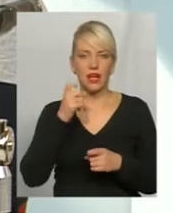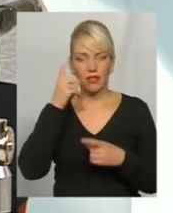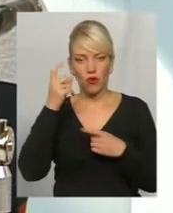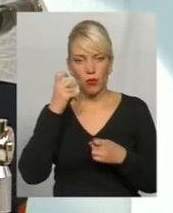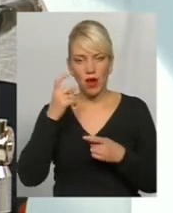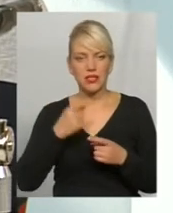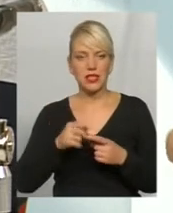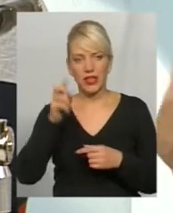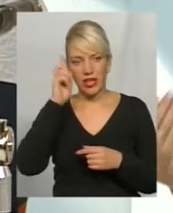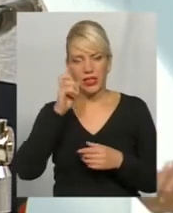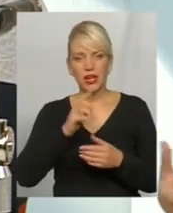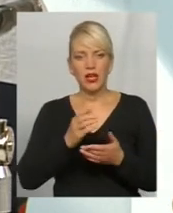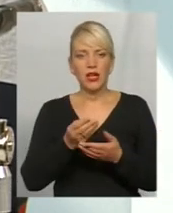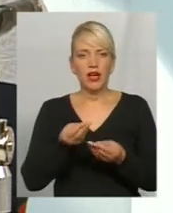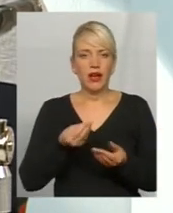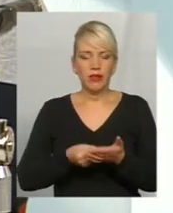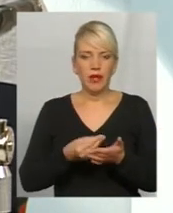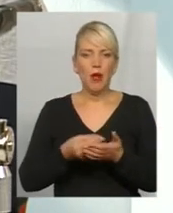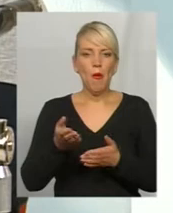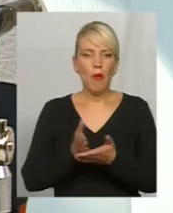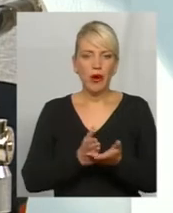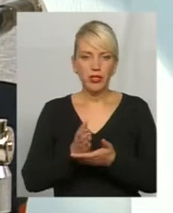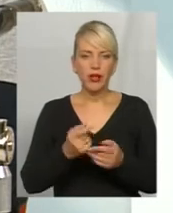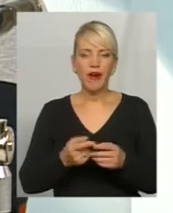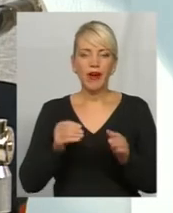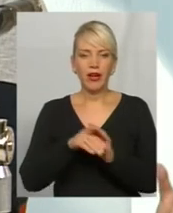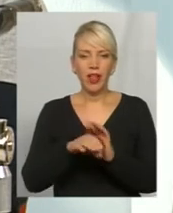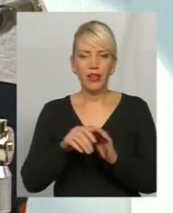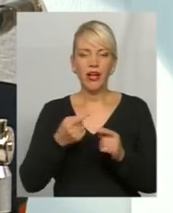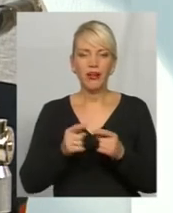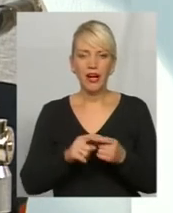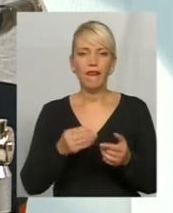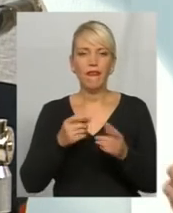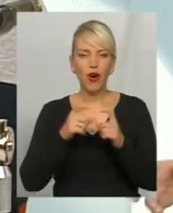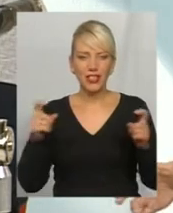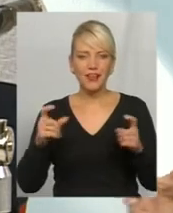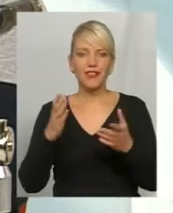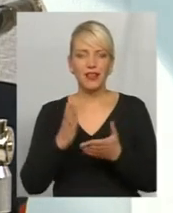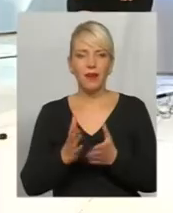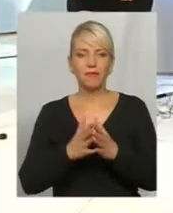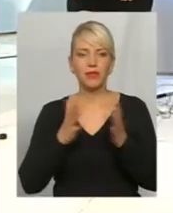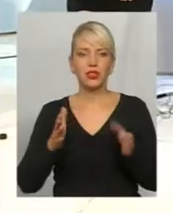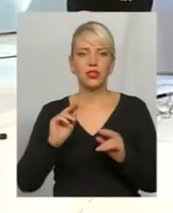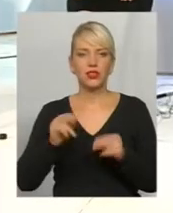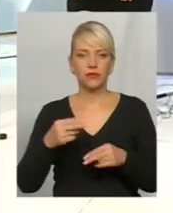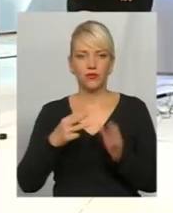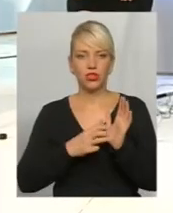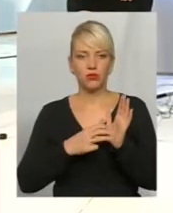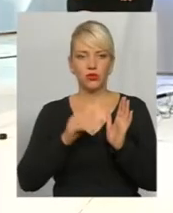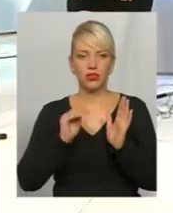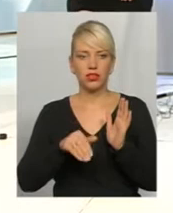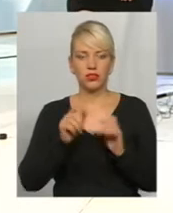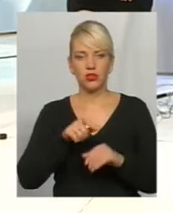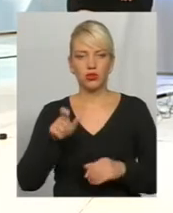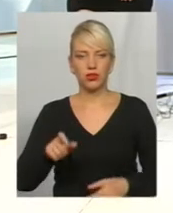Держфінпослуг, вкладниками таких недержавних пенсійних фондів на сьогодні є трошки більше, ніж 800 тисяч осіб.